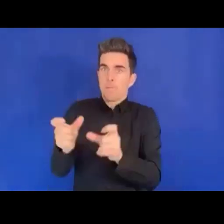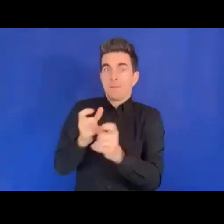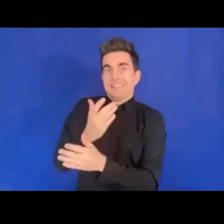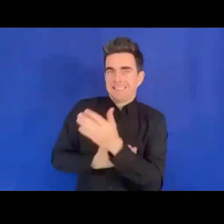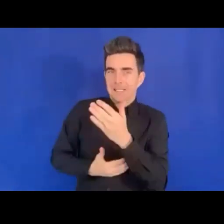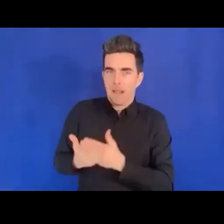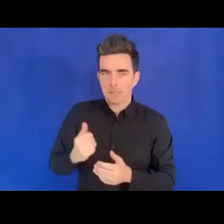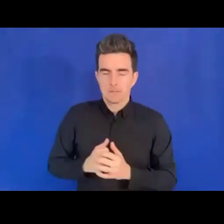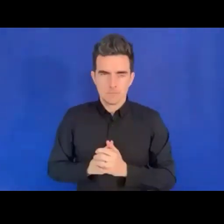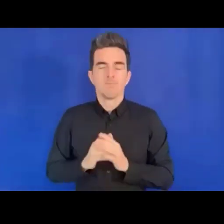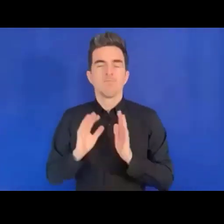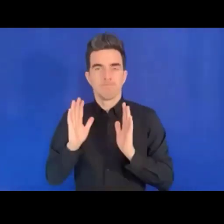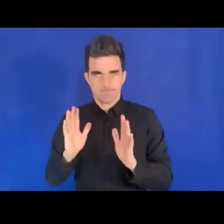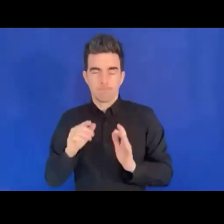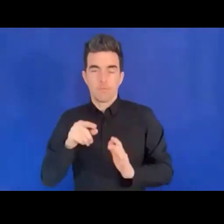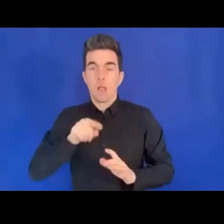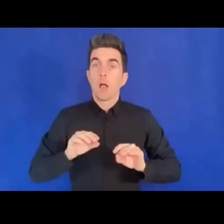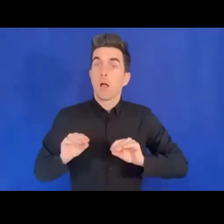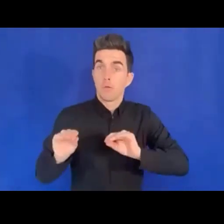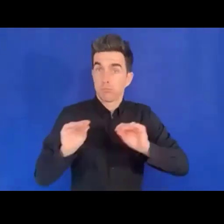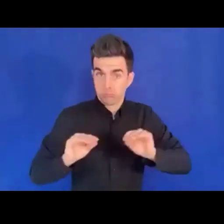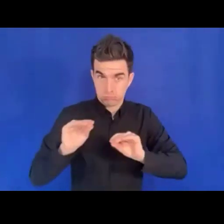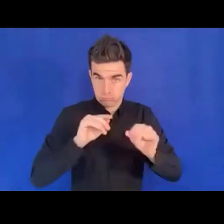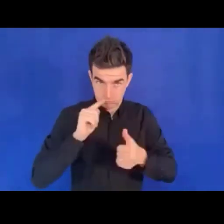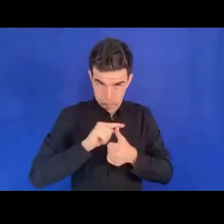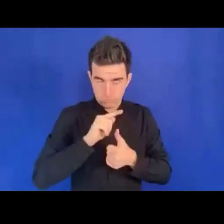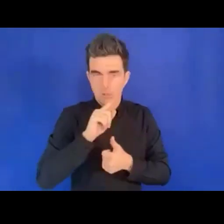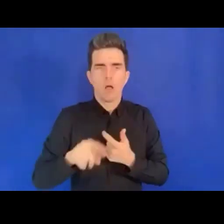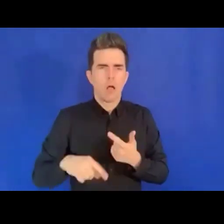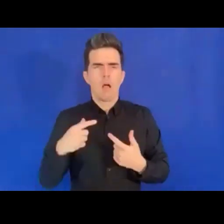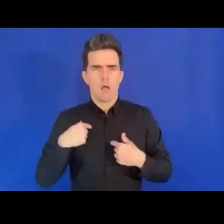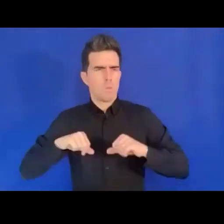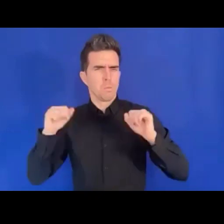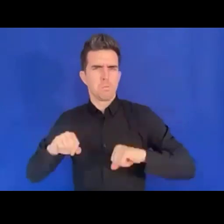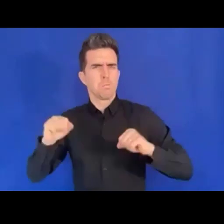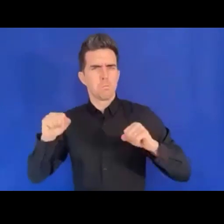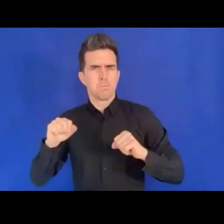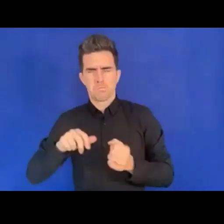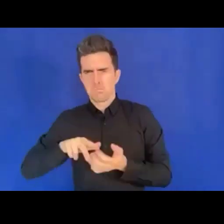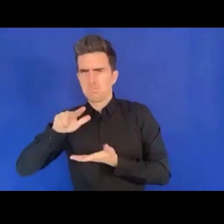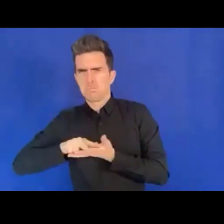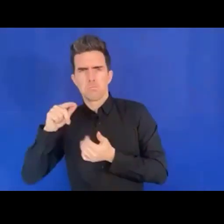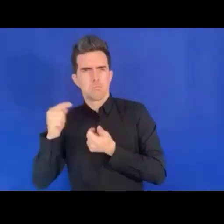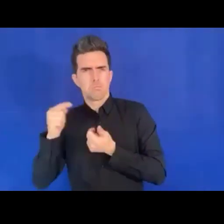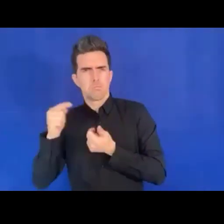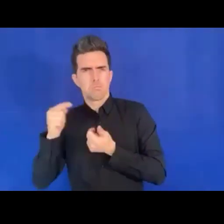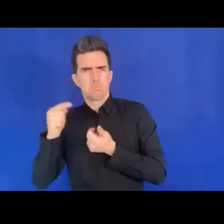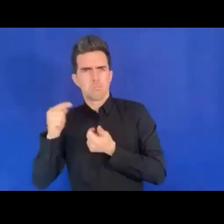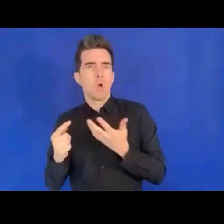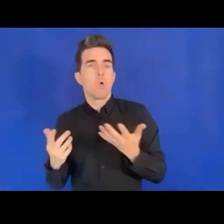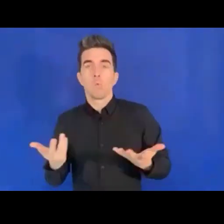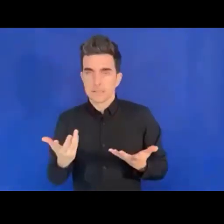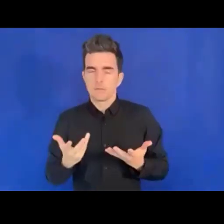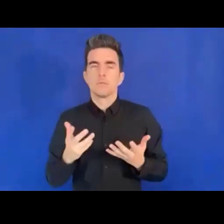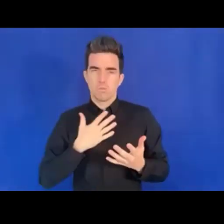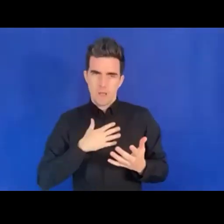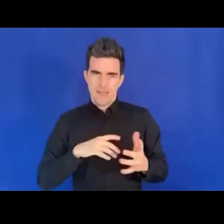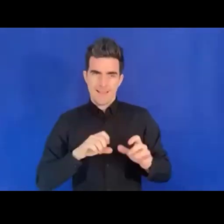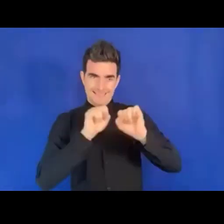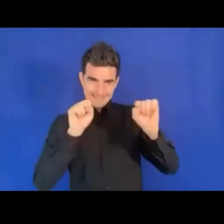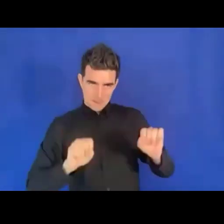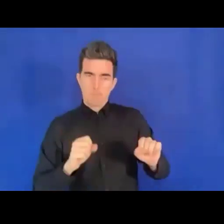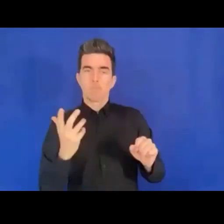Nous parlons d'un système qui dit que tout le monde, nous sommes tous égaux en droit. Nous avons tous les mêmes droits.